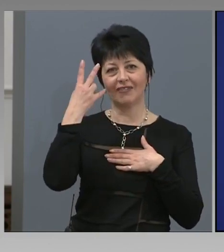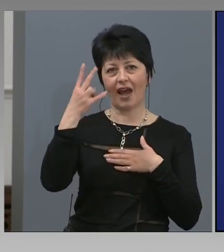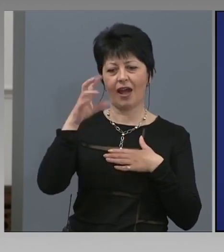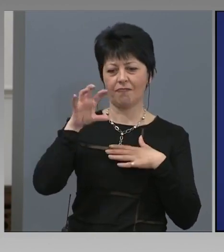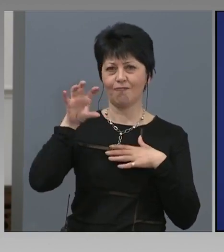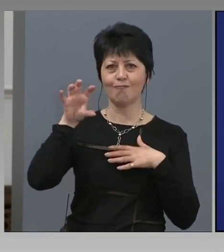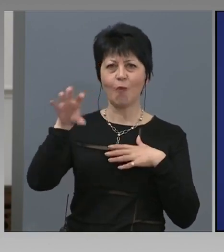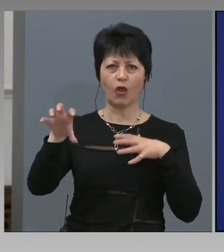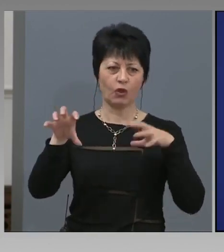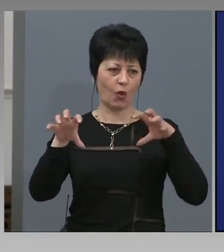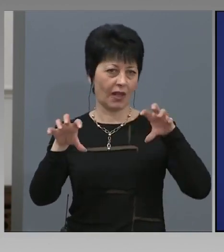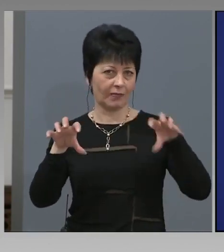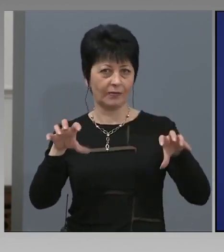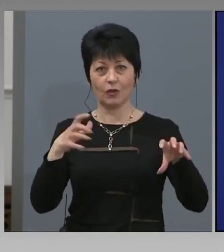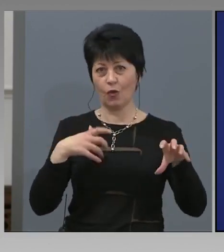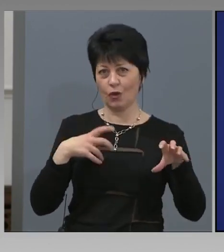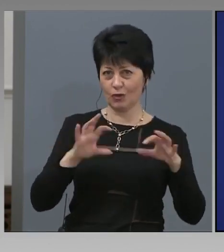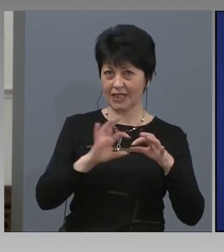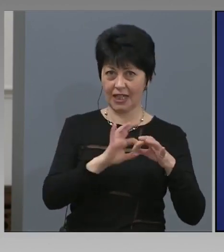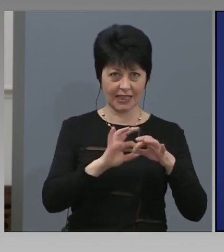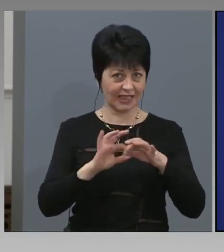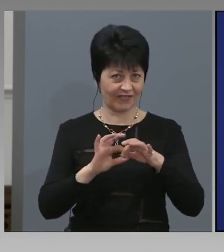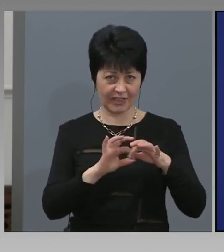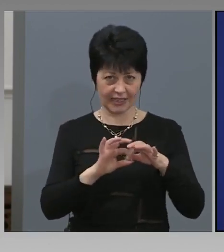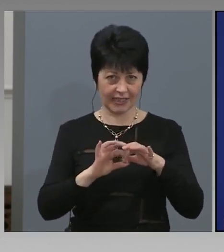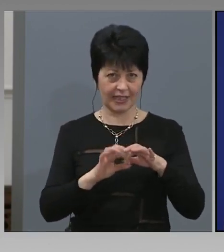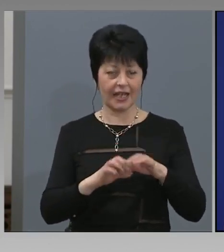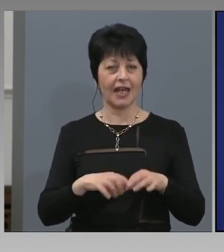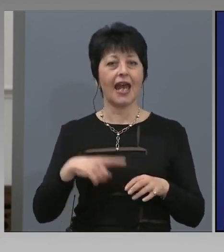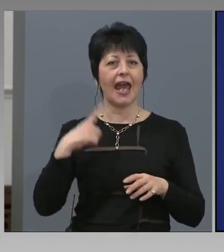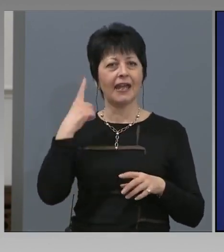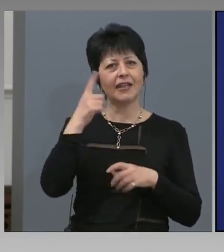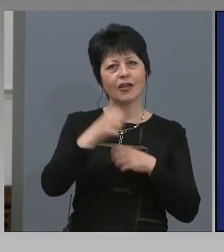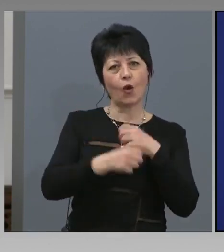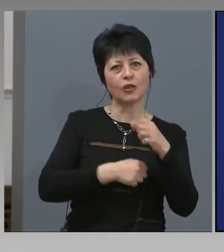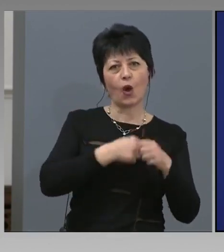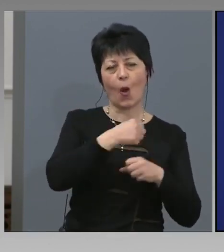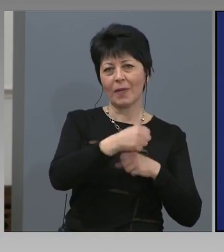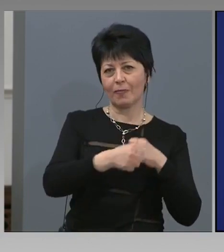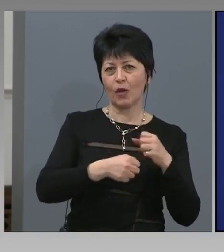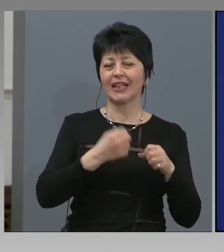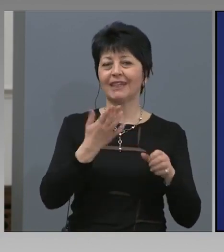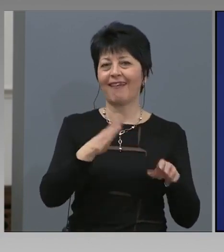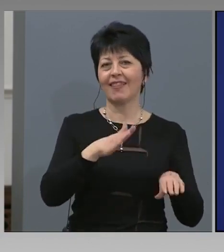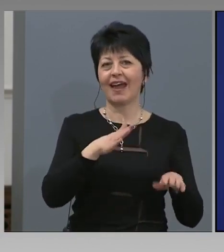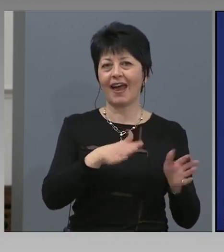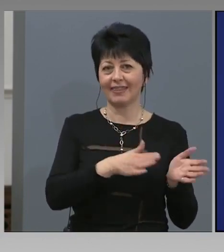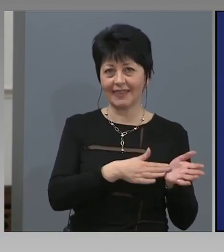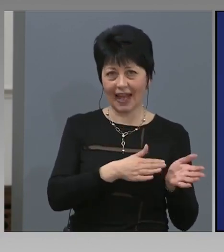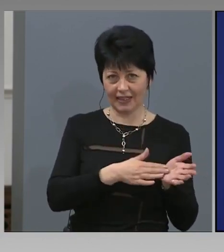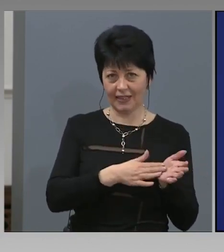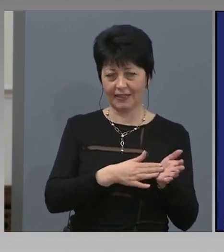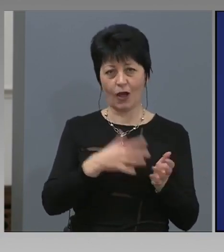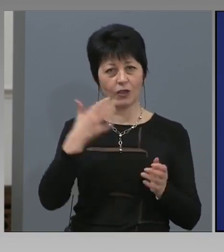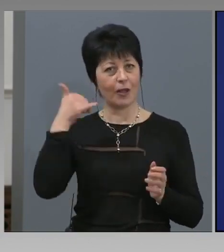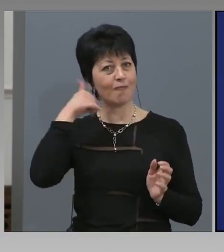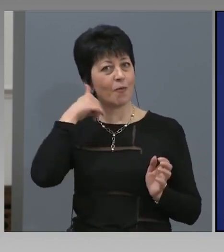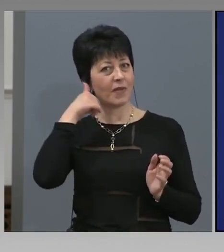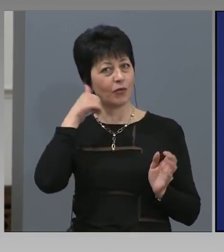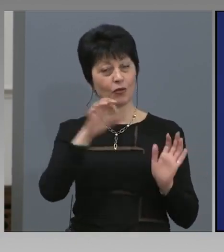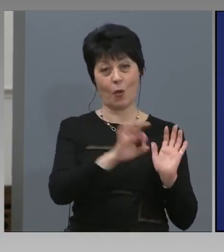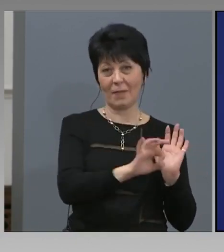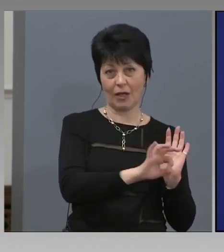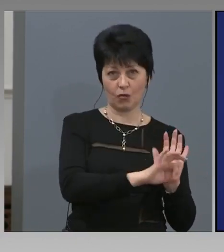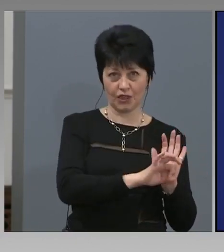модула, които са свързани. Единия е свързан с обработката на данните от мобилното приложение, а другия е